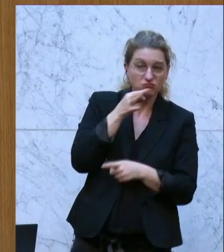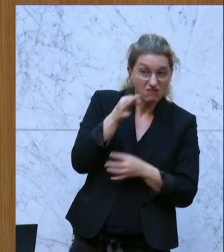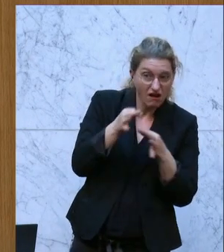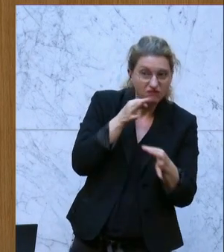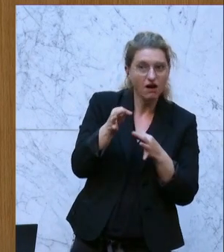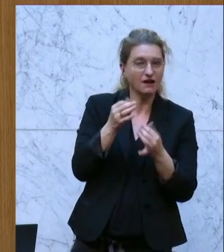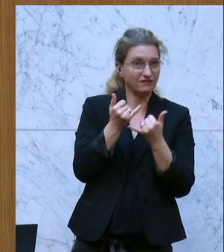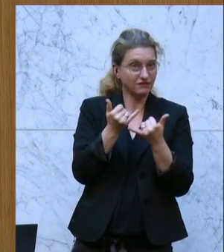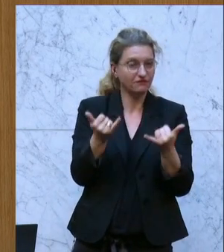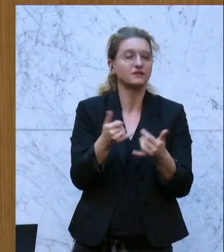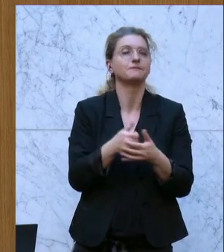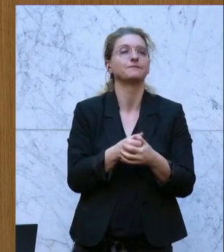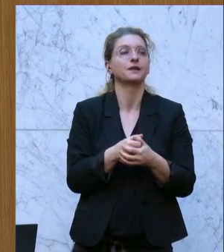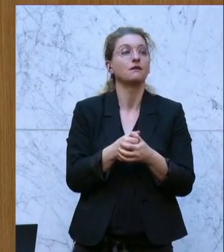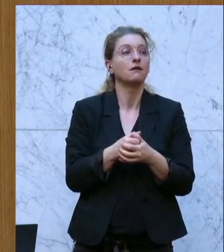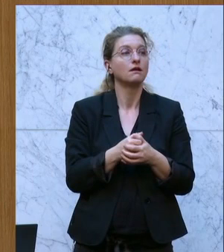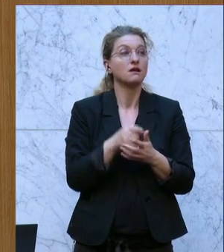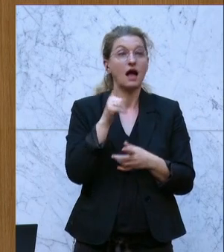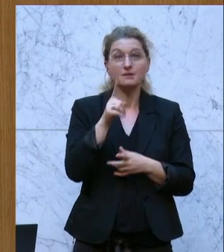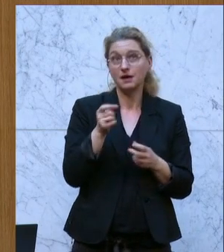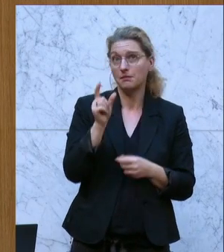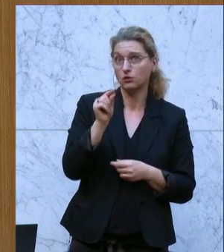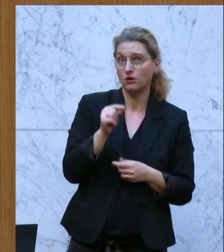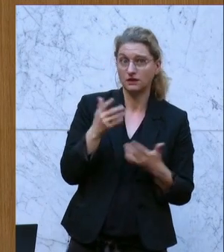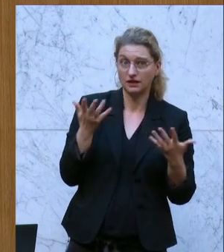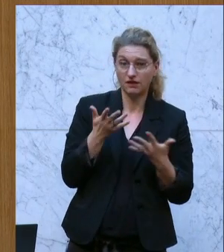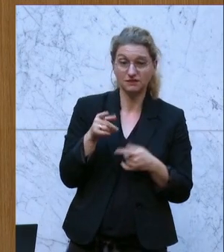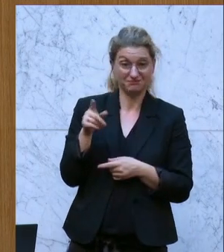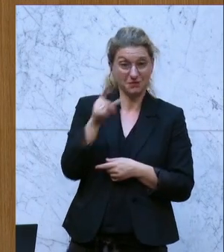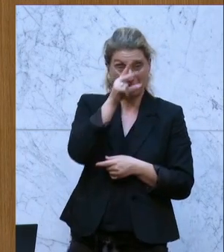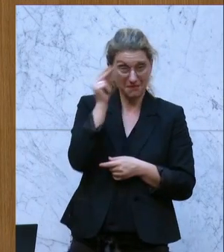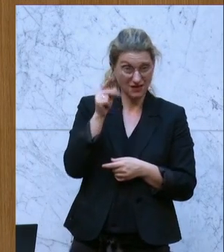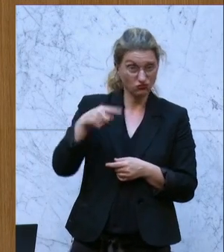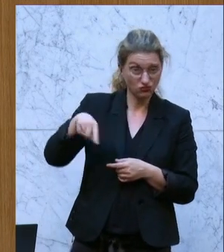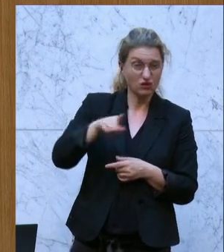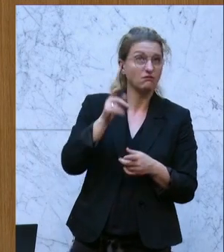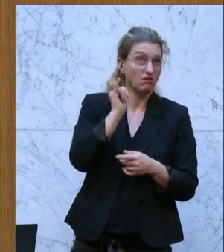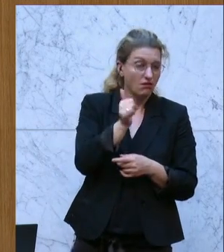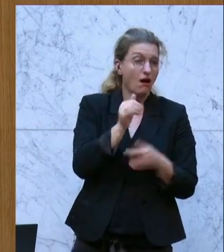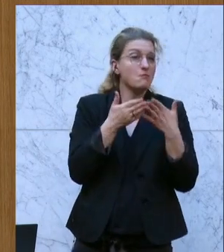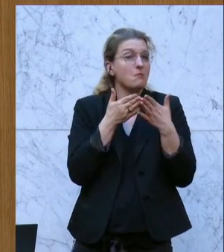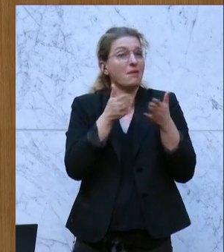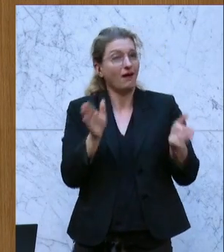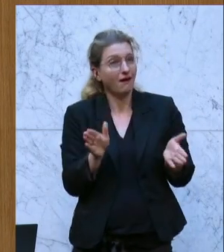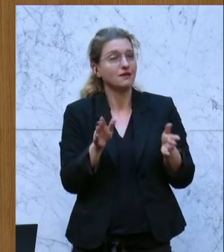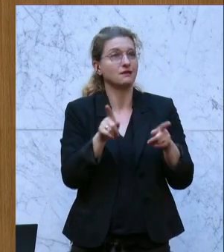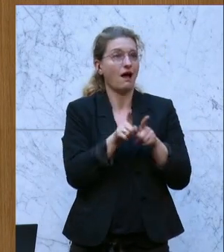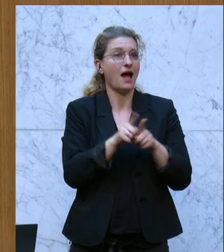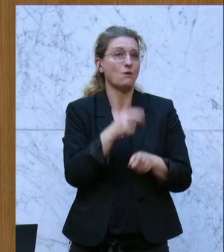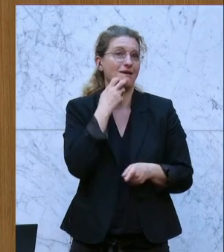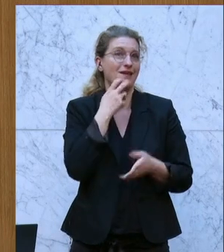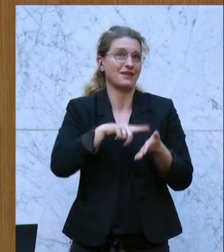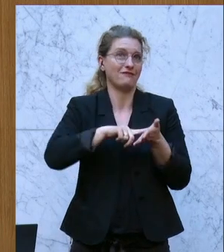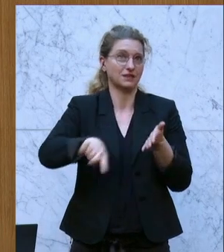mitzunehmen. Aber was heißt das im Wesentlichen? Die Menschen sind bereit, auf Energie zu